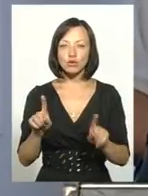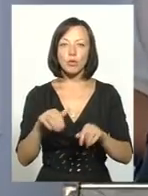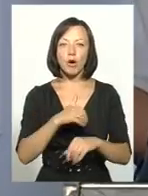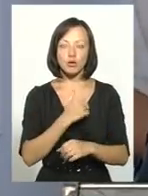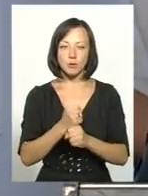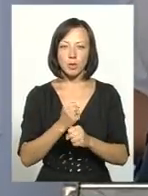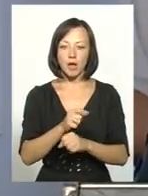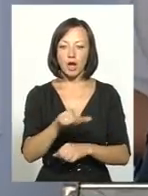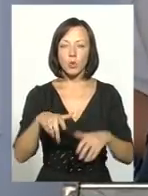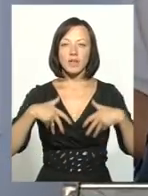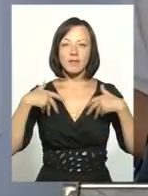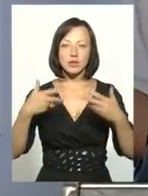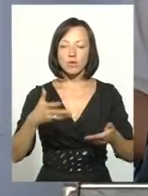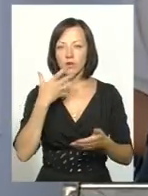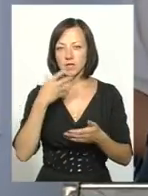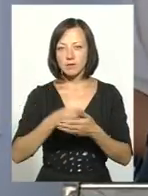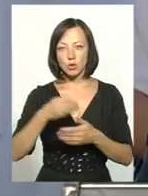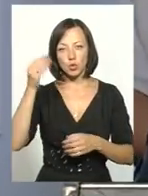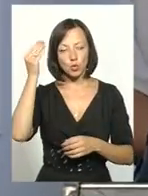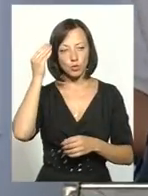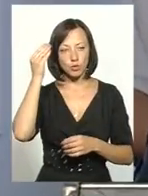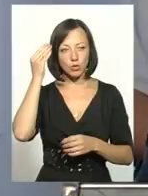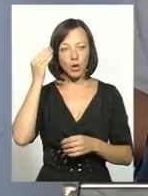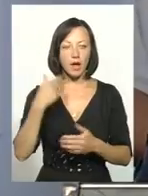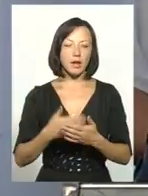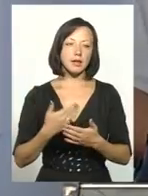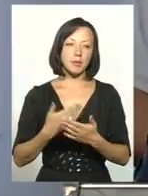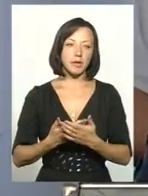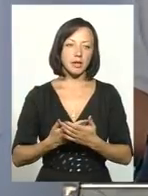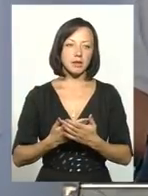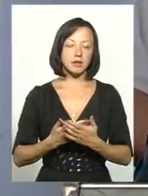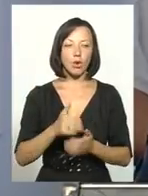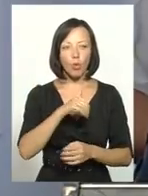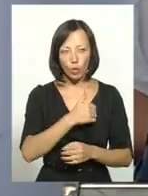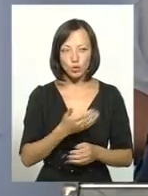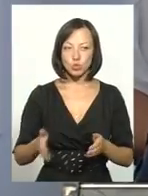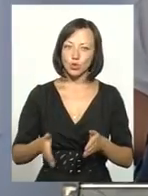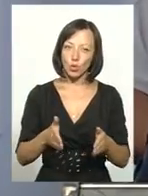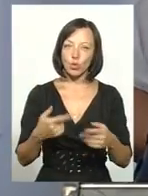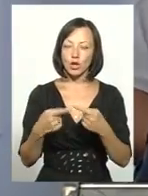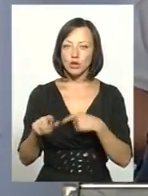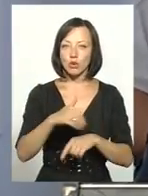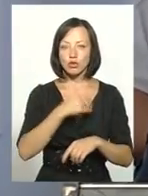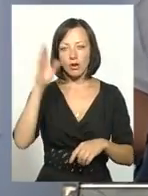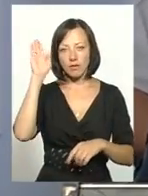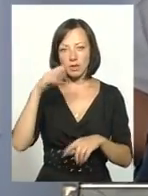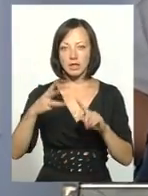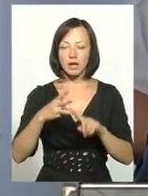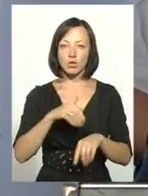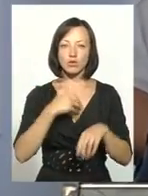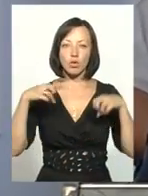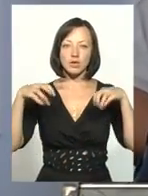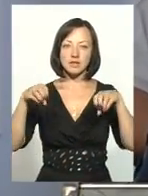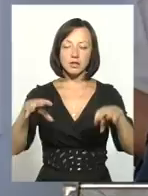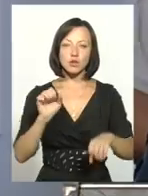зробити. Люди висловлювали свою думку, наприклад, вони хочуть дорогу, другі хочуть воду, треті хочуть освітлення,